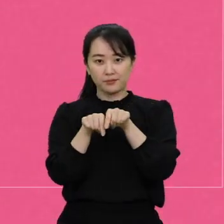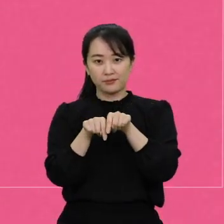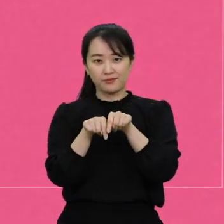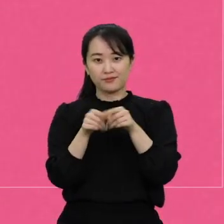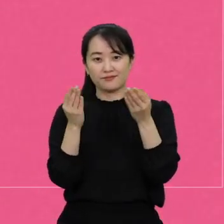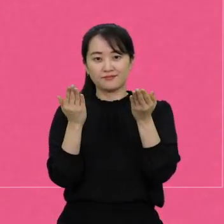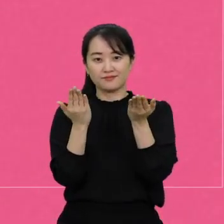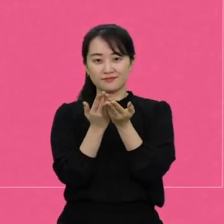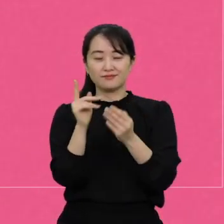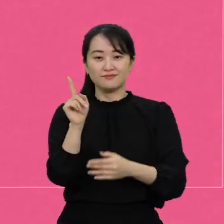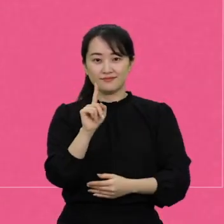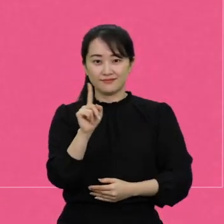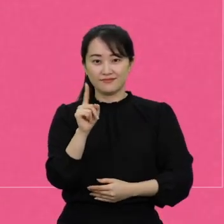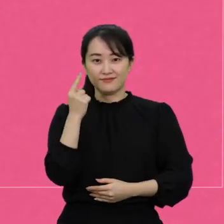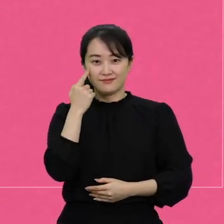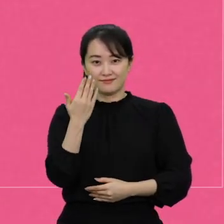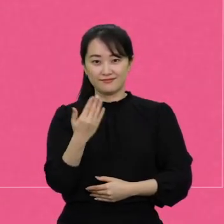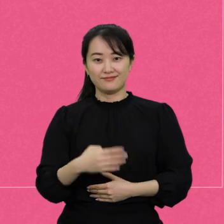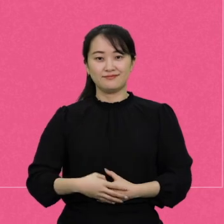알맞은 말은 무엇일까요?